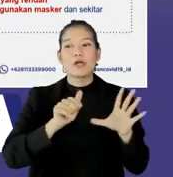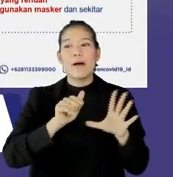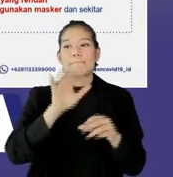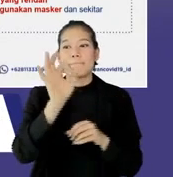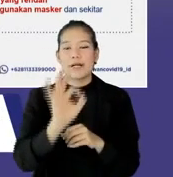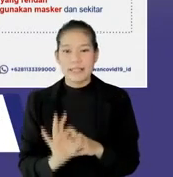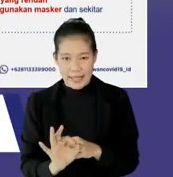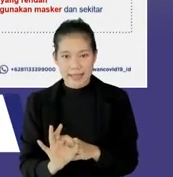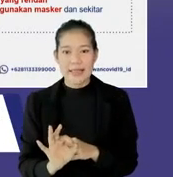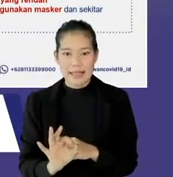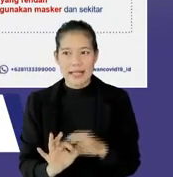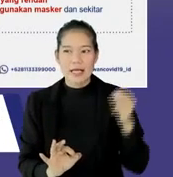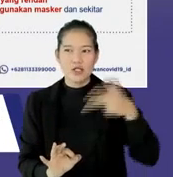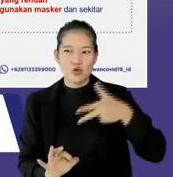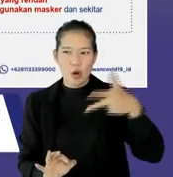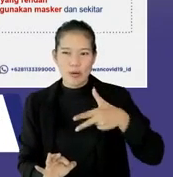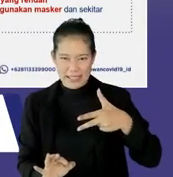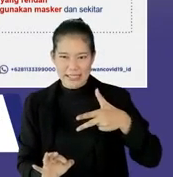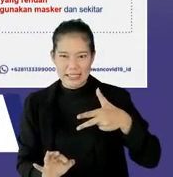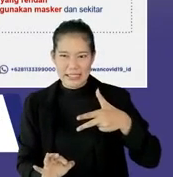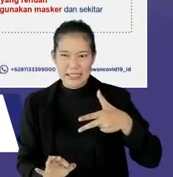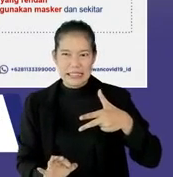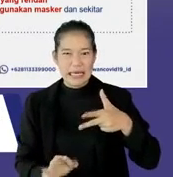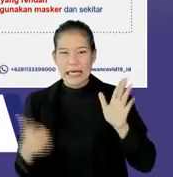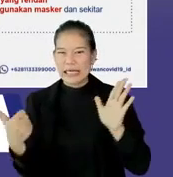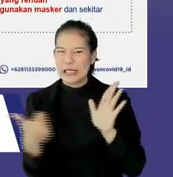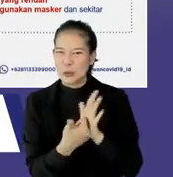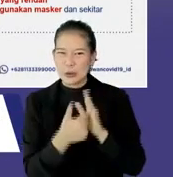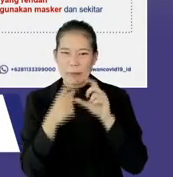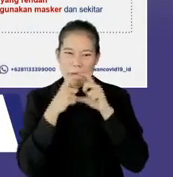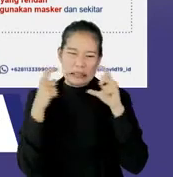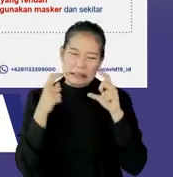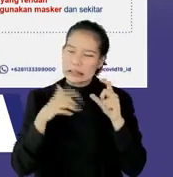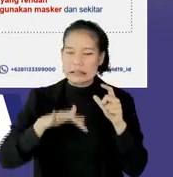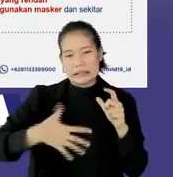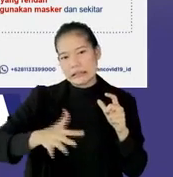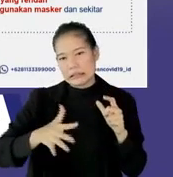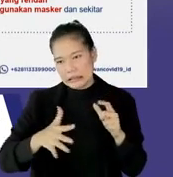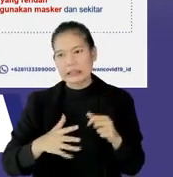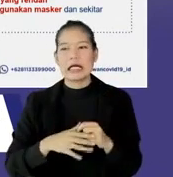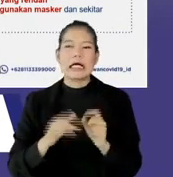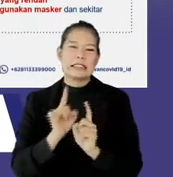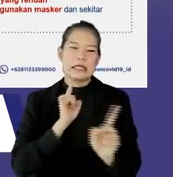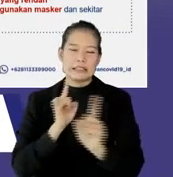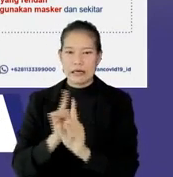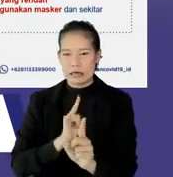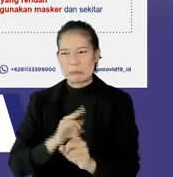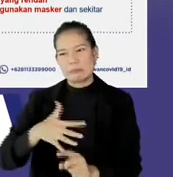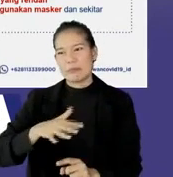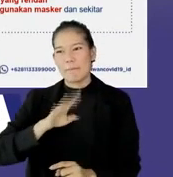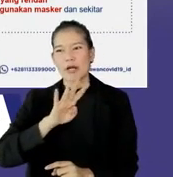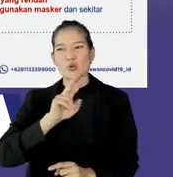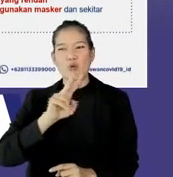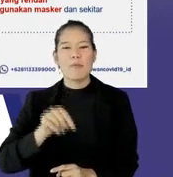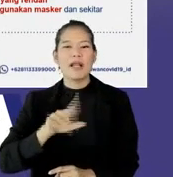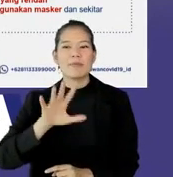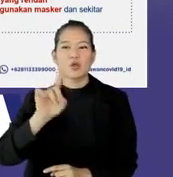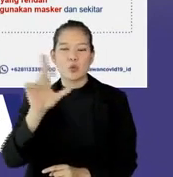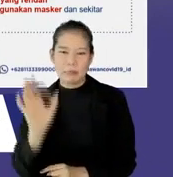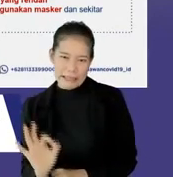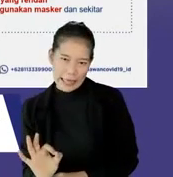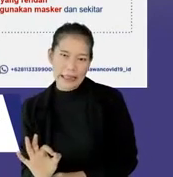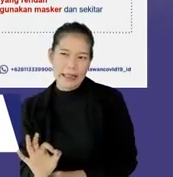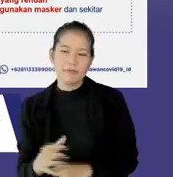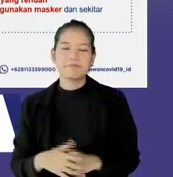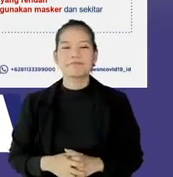persen kelurahan dan desa di Pulau Sulawesi ini, punya kepatuhan menggunakan master yang rendah, jaga jarak juga masih sekitar 42,51 persen,